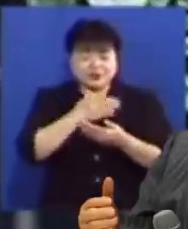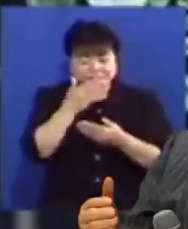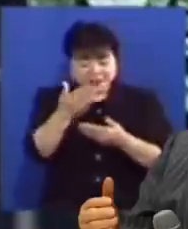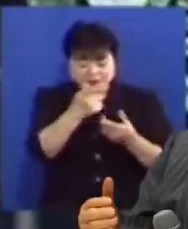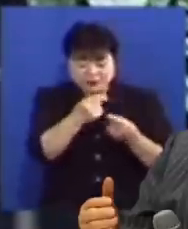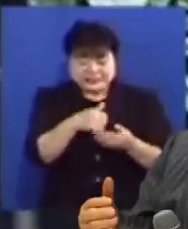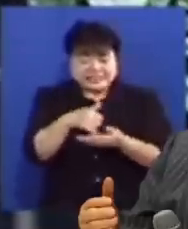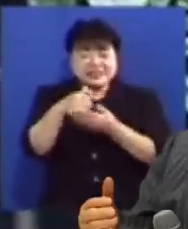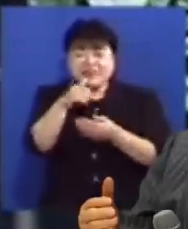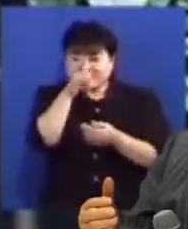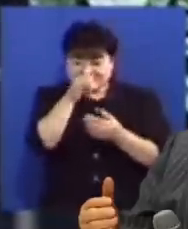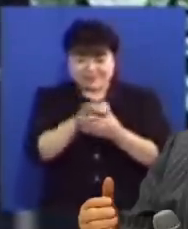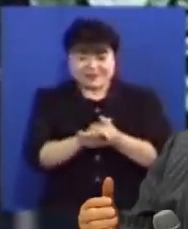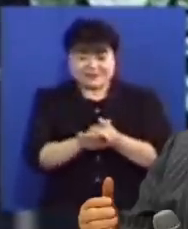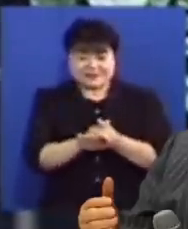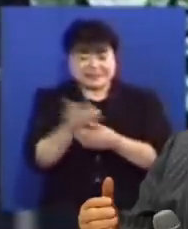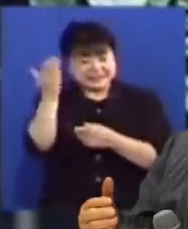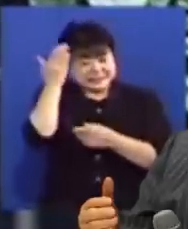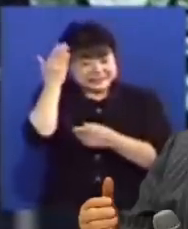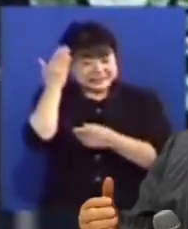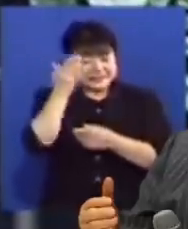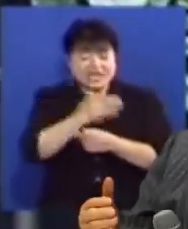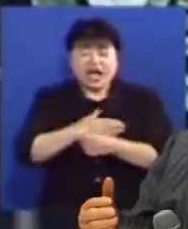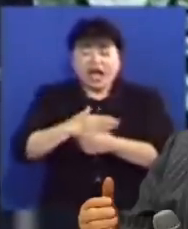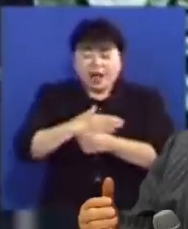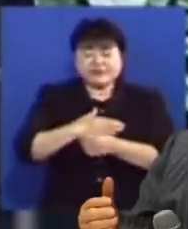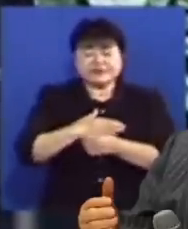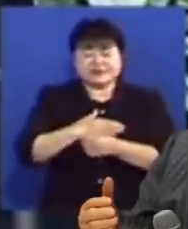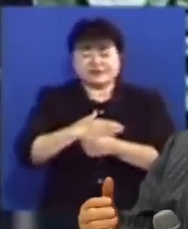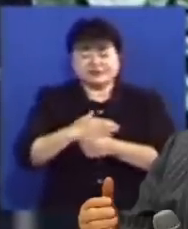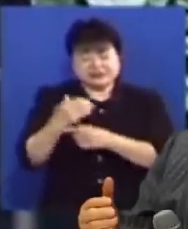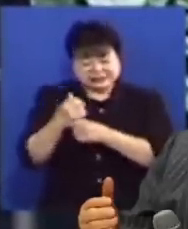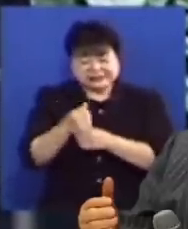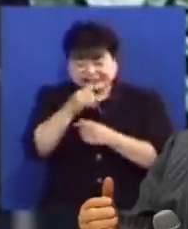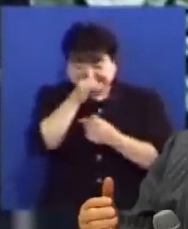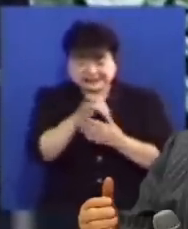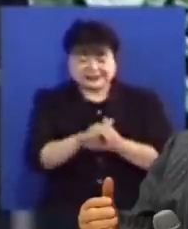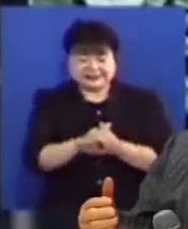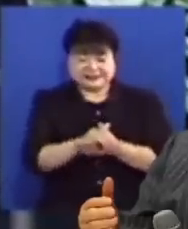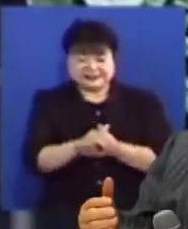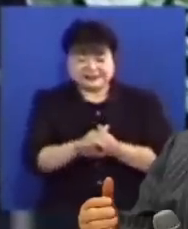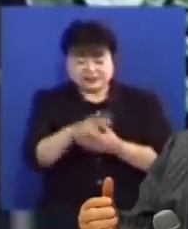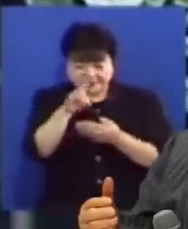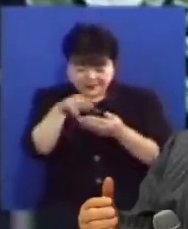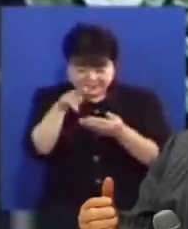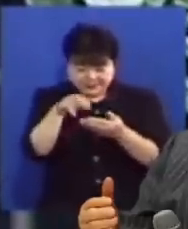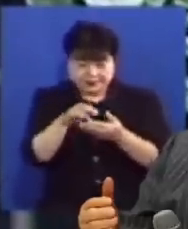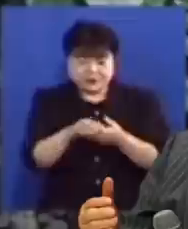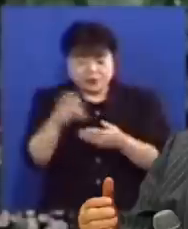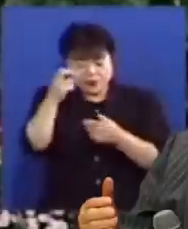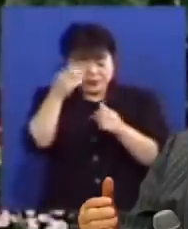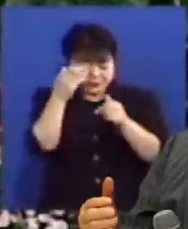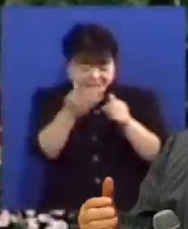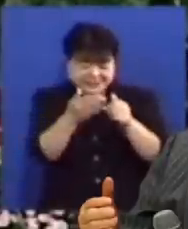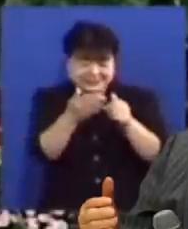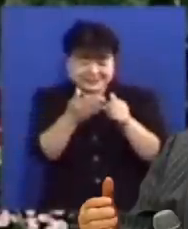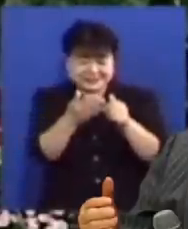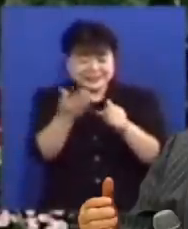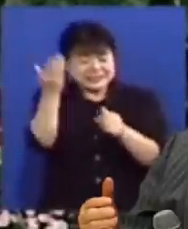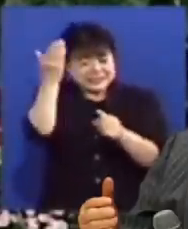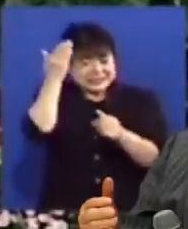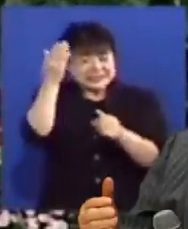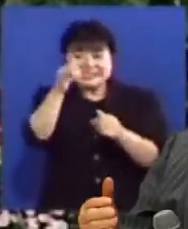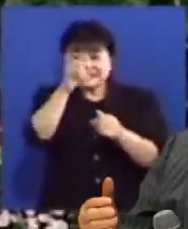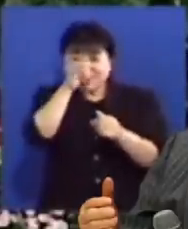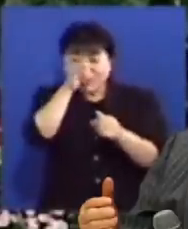인격을 가지고 계세요 지식과 감정과 의지를 가지고 있는 것입니다 성경에는 보혜사 성령께서는 지식을